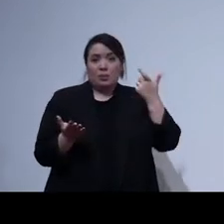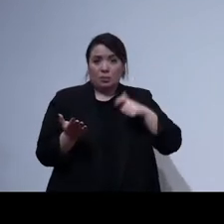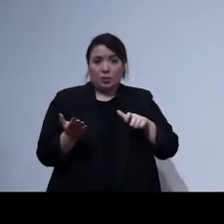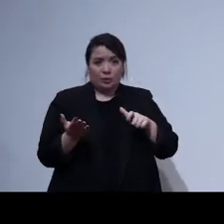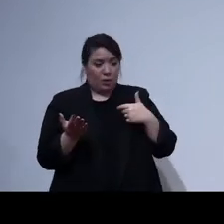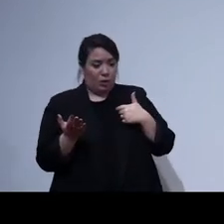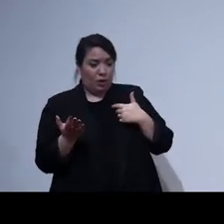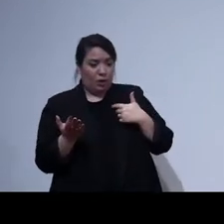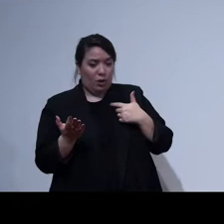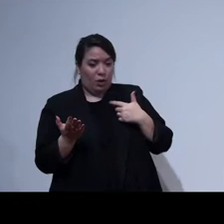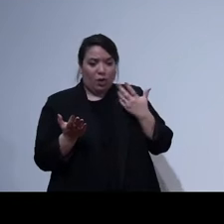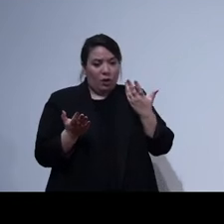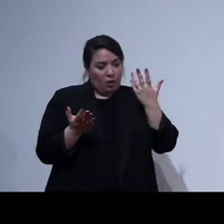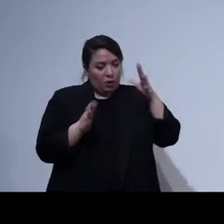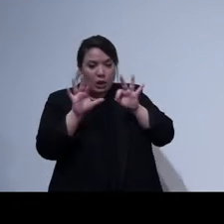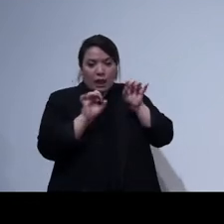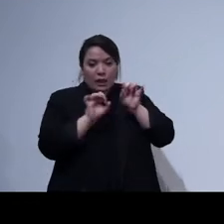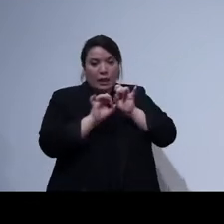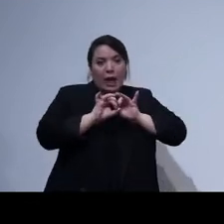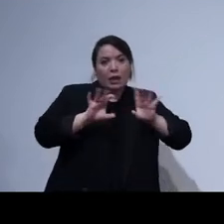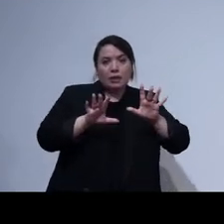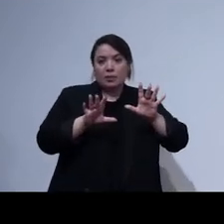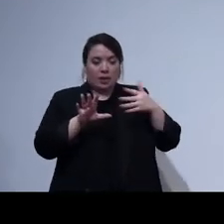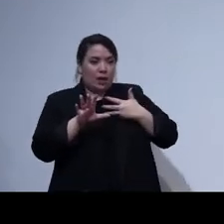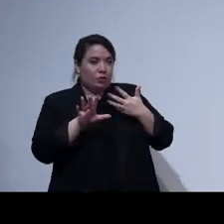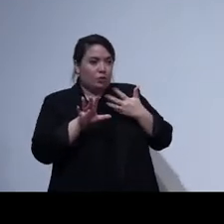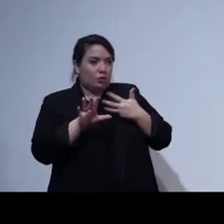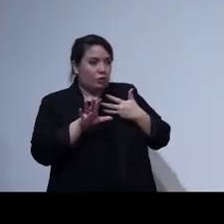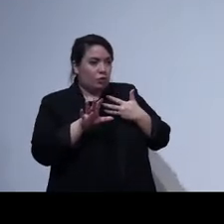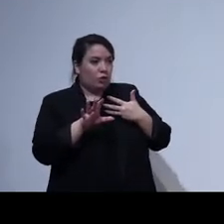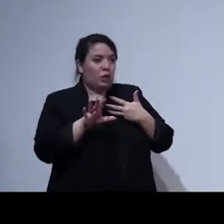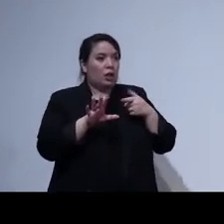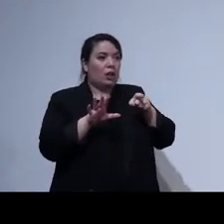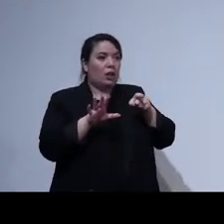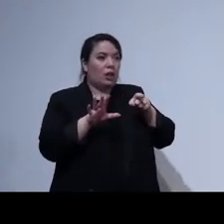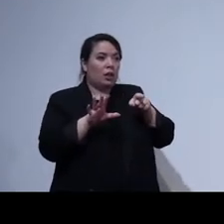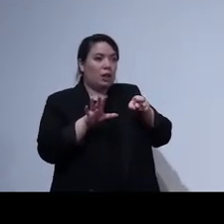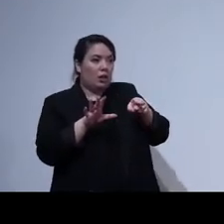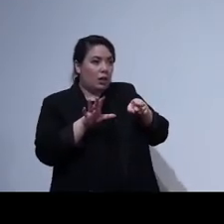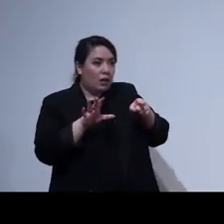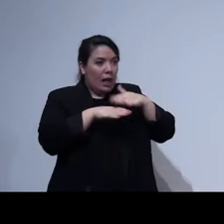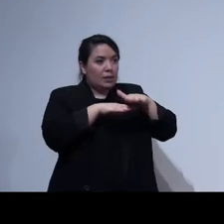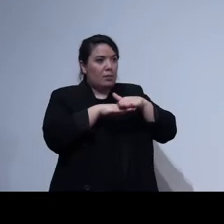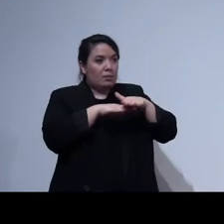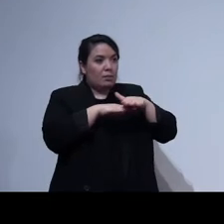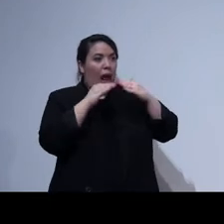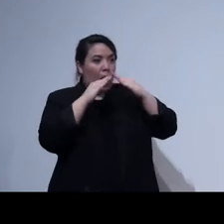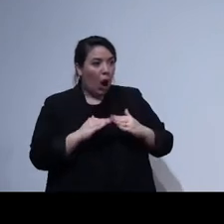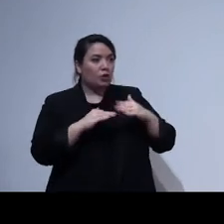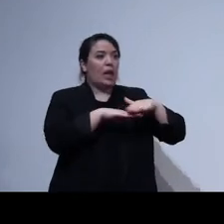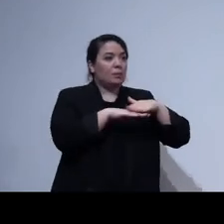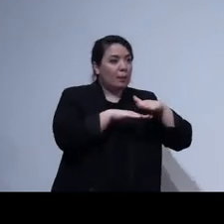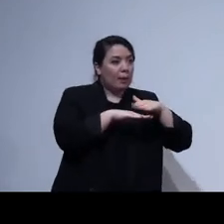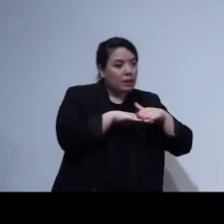opportunità di scelta magari di alloggi, di servizi, di esperienze. Quello che